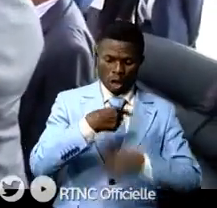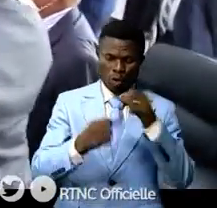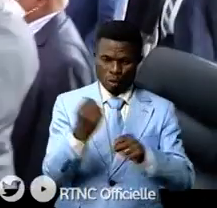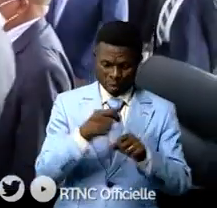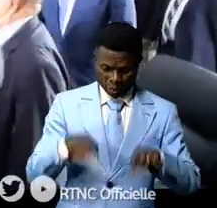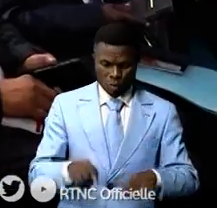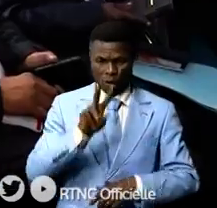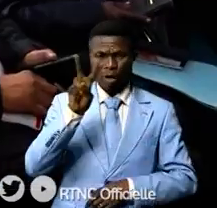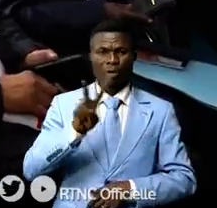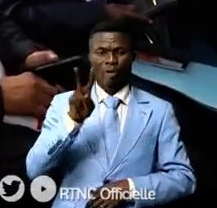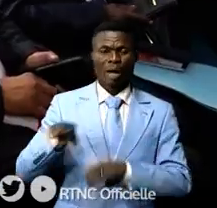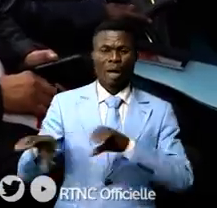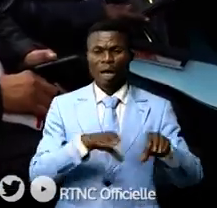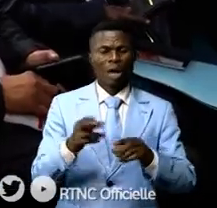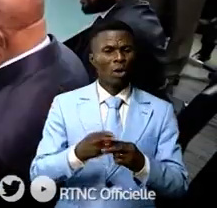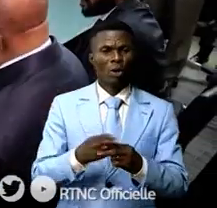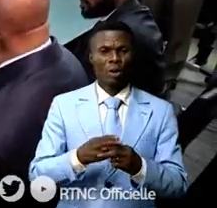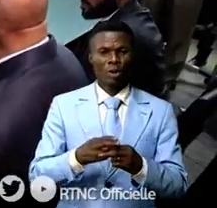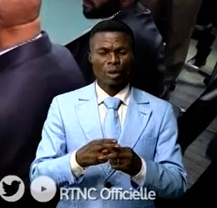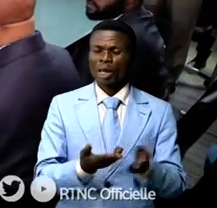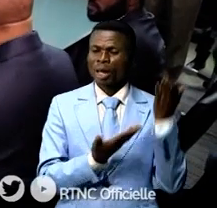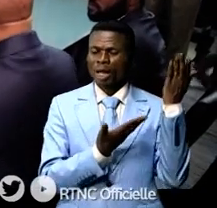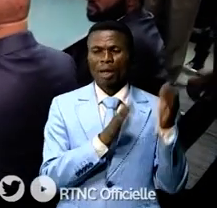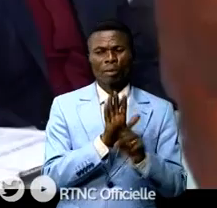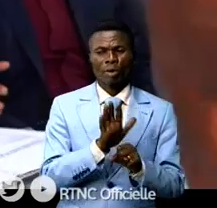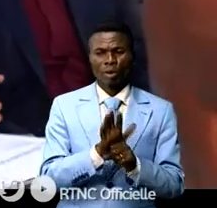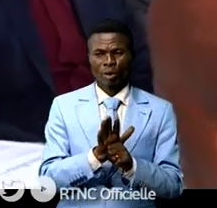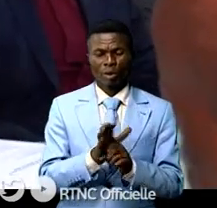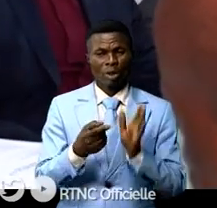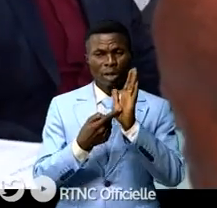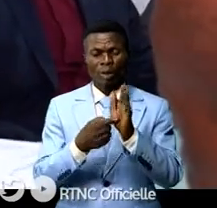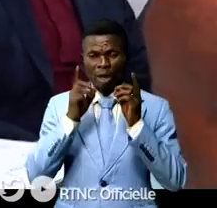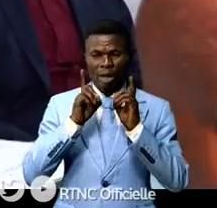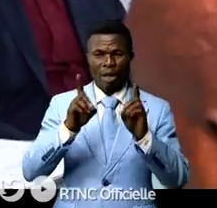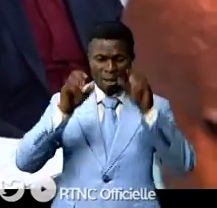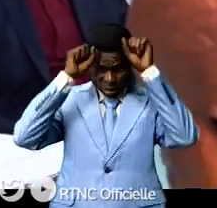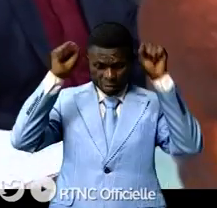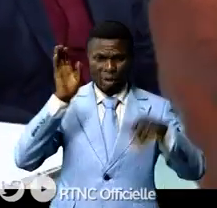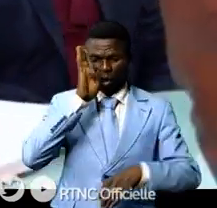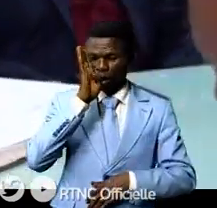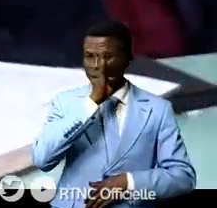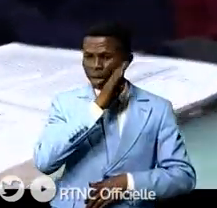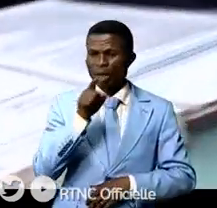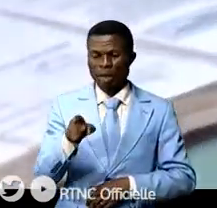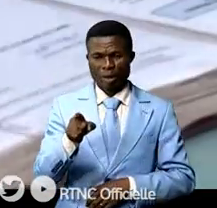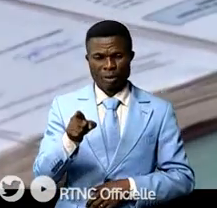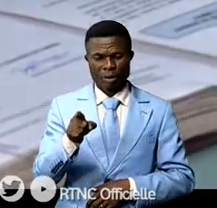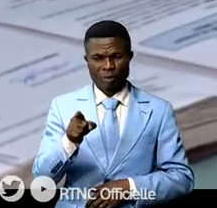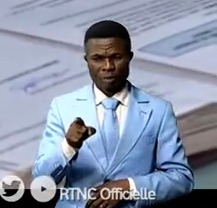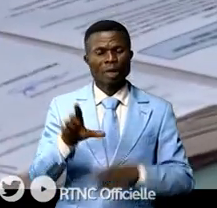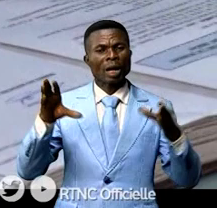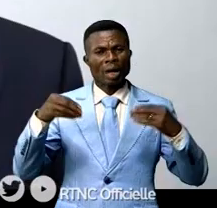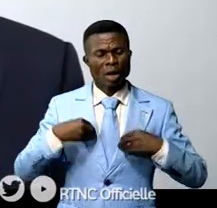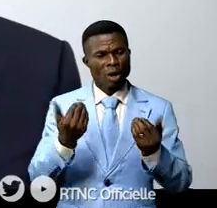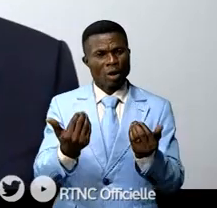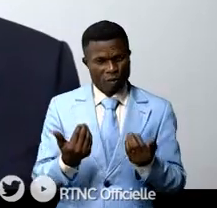vendredi. Une cérémonie courte, mais très significative, marquée par le discours du président Modeste Baïti Loukwebo qui a réaffirmé